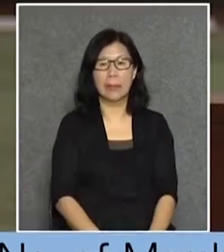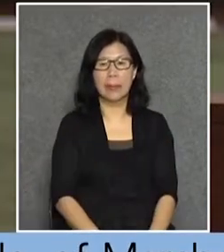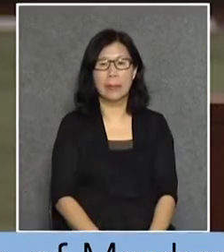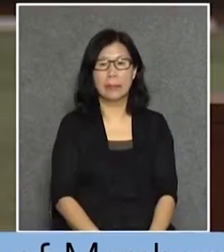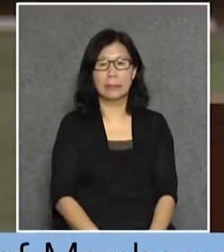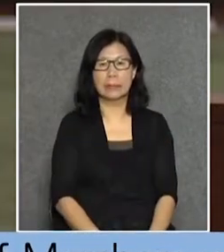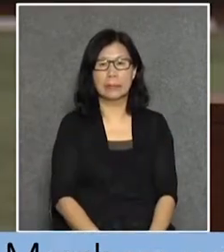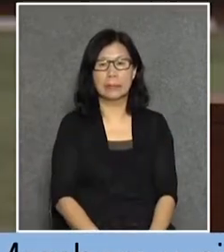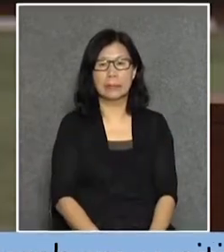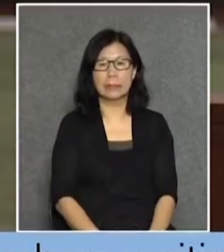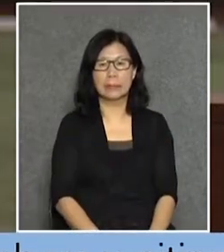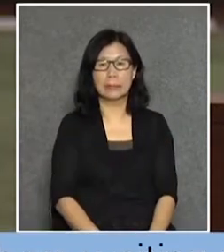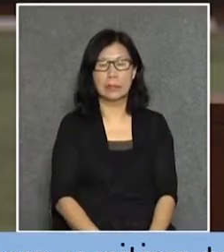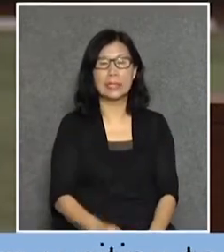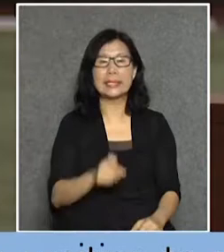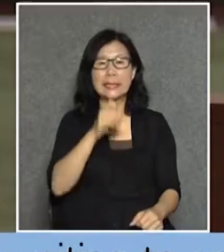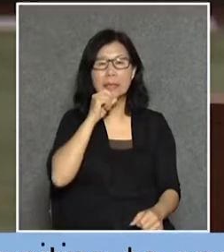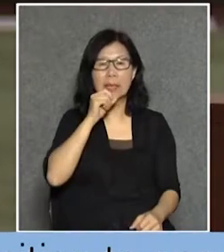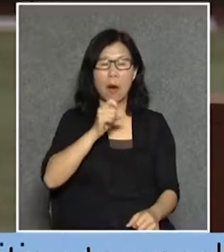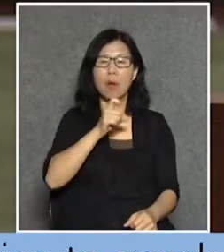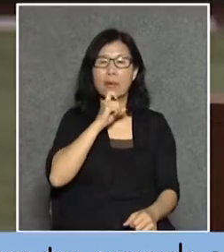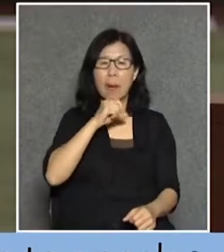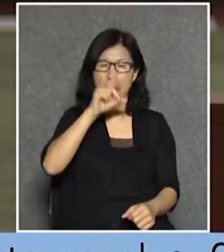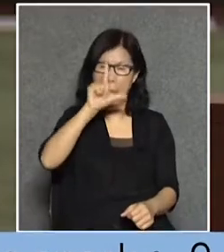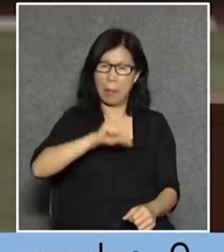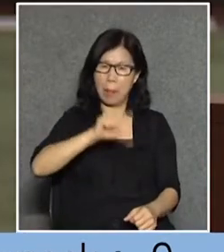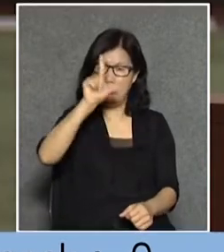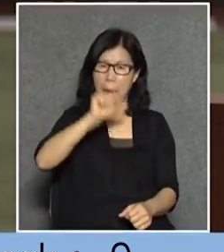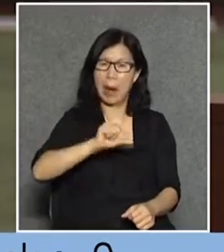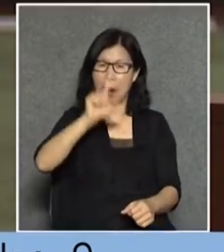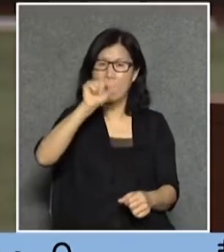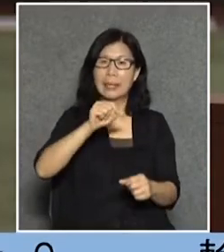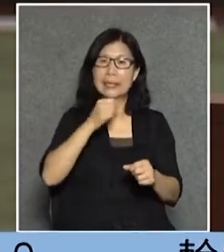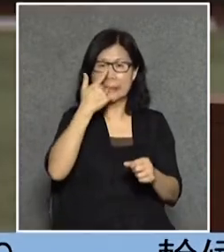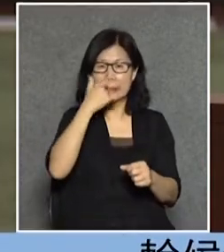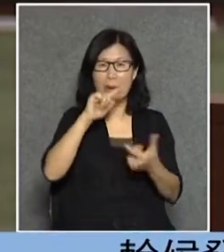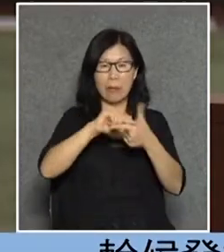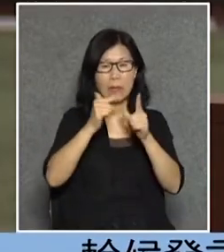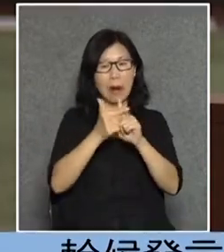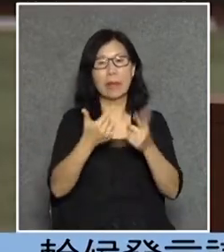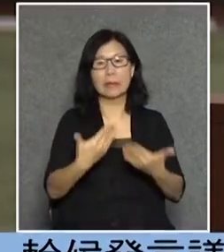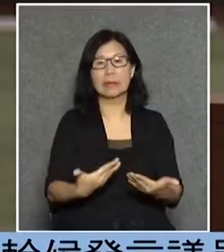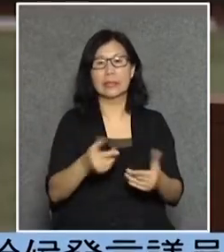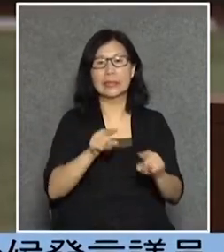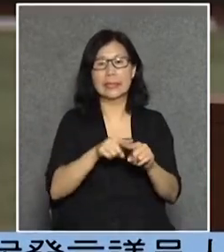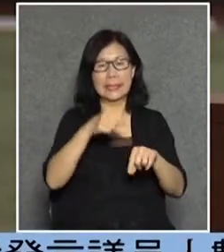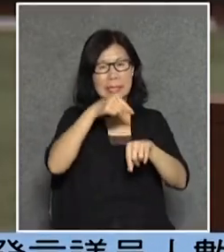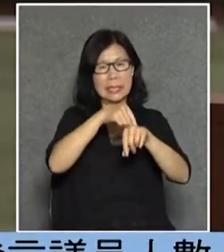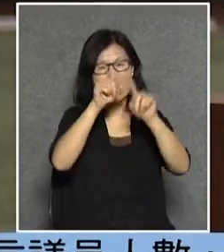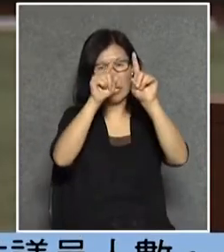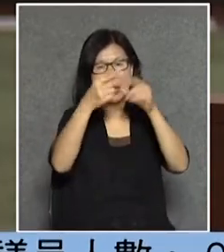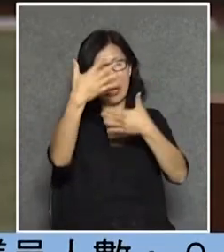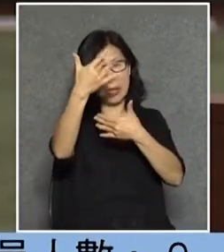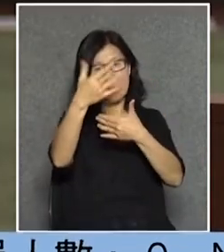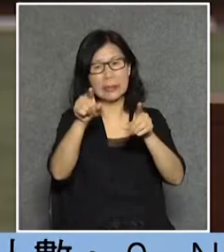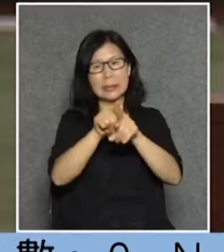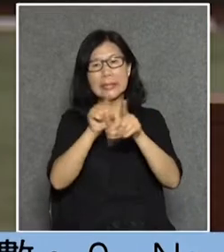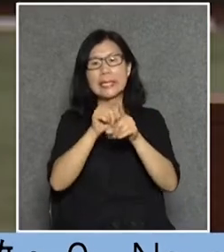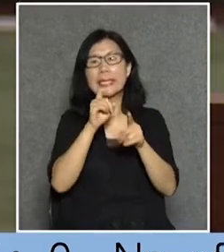彈性的方法亦都可以在不同時候有一個彈性的